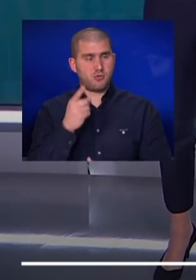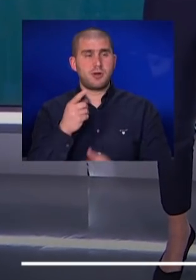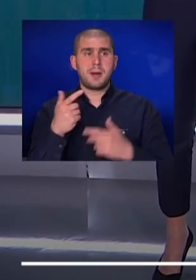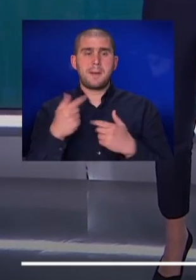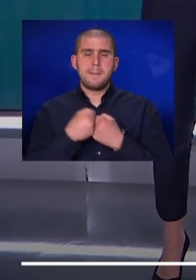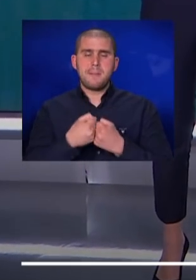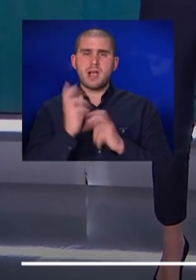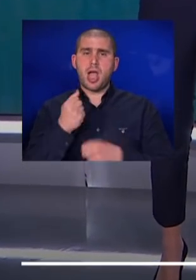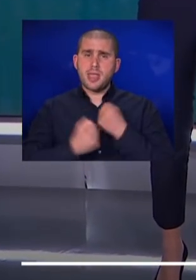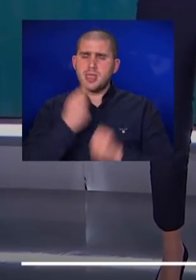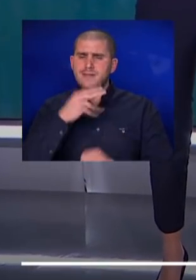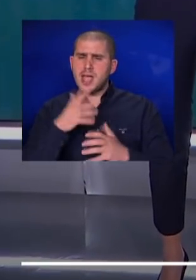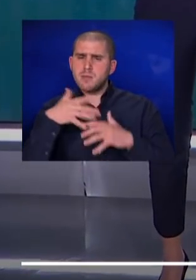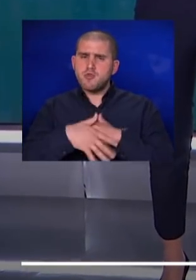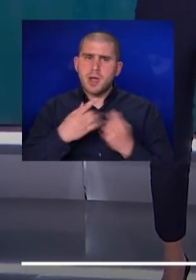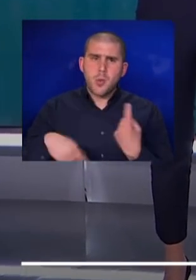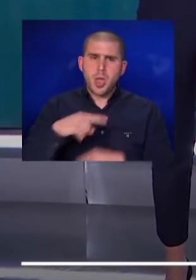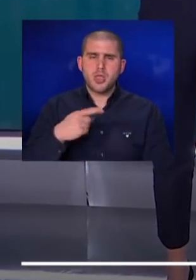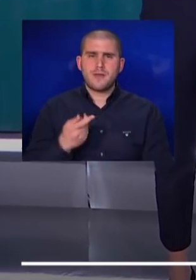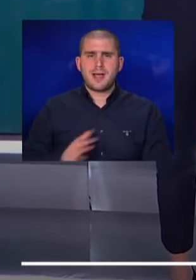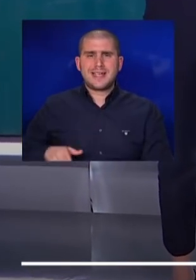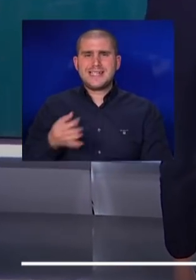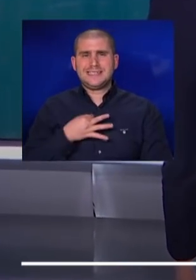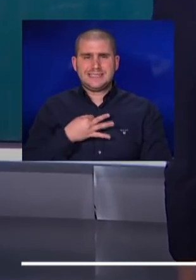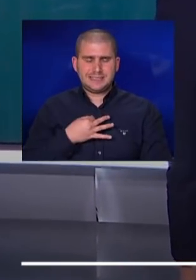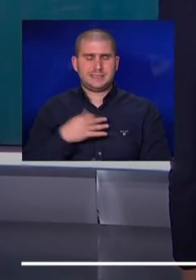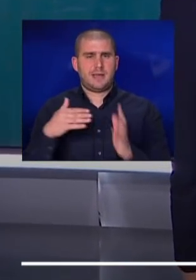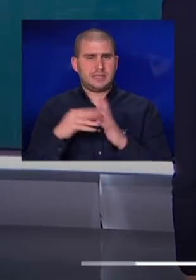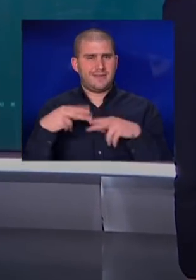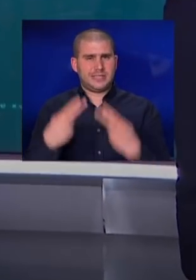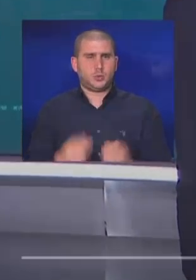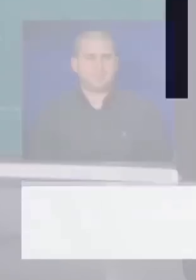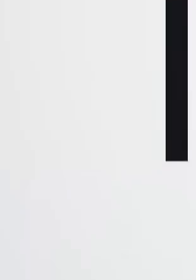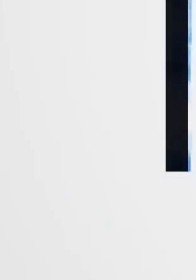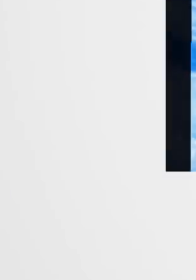לאנרגיה, נבין איך זה משפיע עלינו ועל הכיס שלנו. הפסקה קצרה, מיד חוזרים.